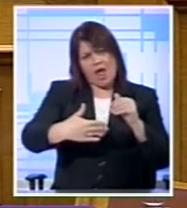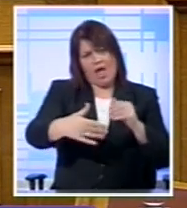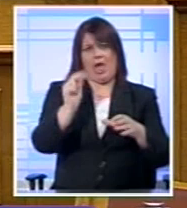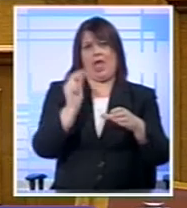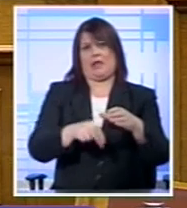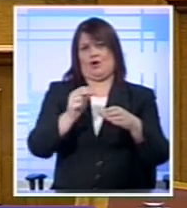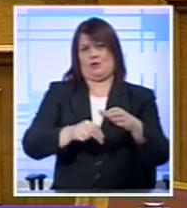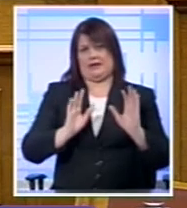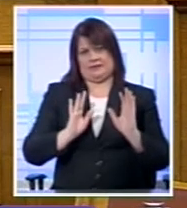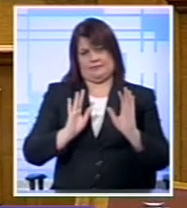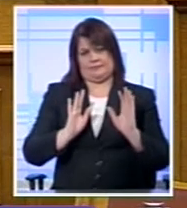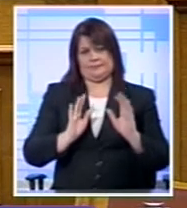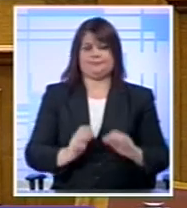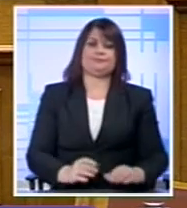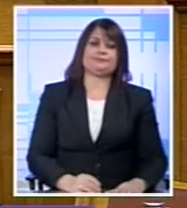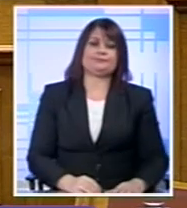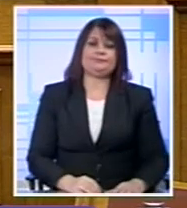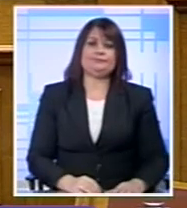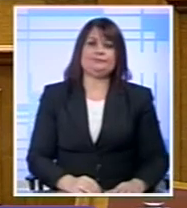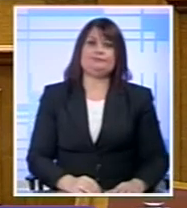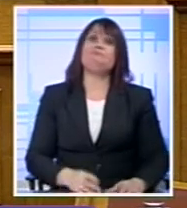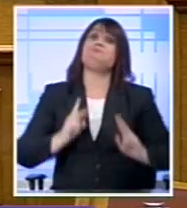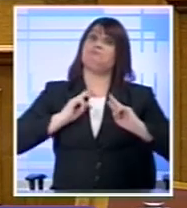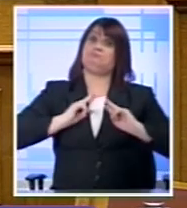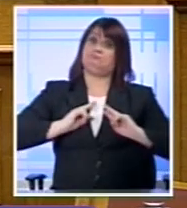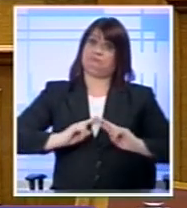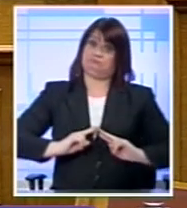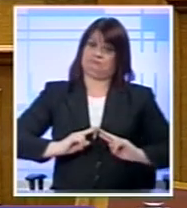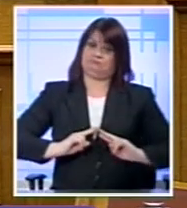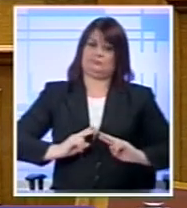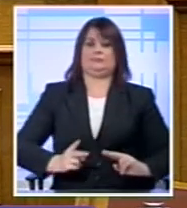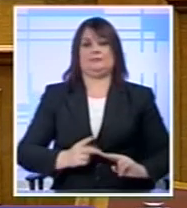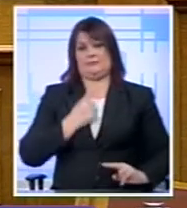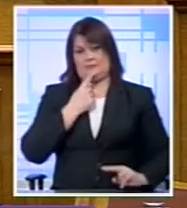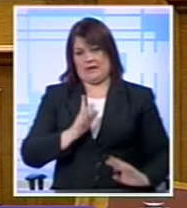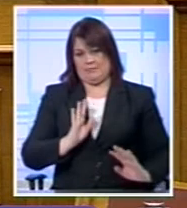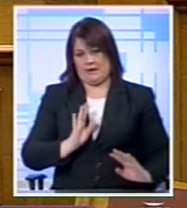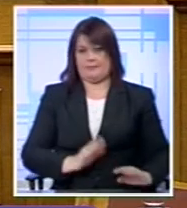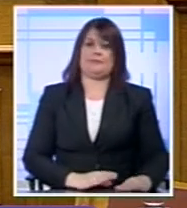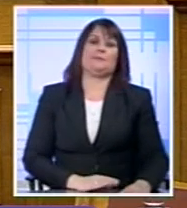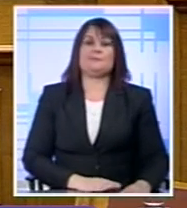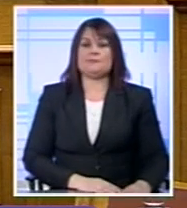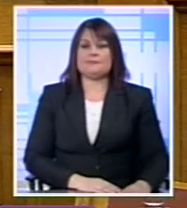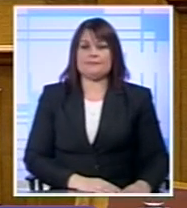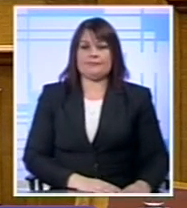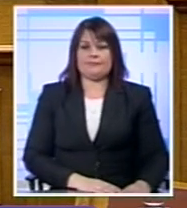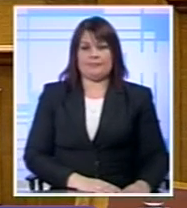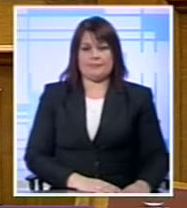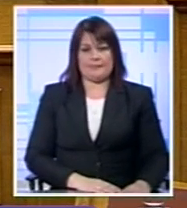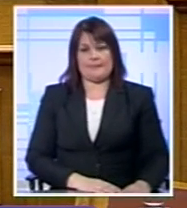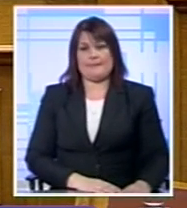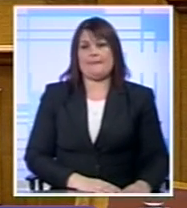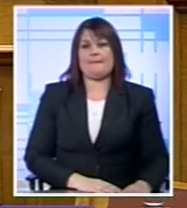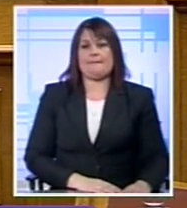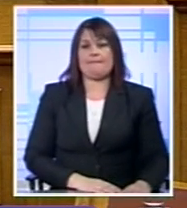εκλογές Εξέφρασα την ικανοποίησή μου Για την απόφαση της Νέας Δημοκρατίας Να ψηφίσει τη δανειακή σύμβαση Και είπα και στο Υπουργικό